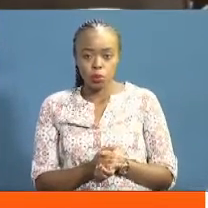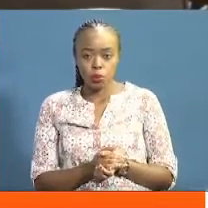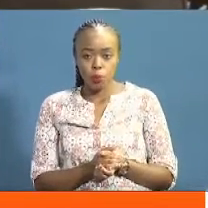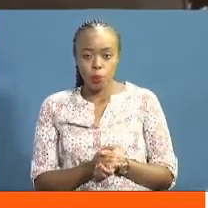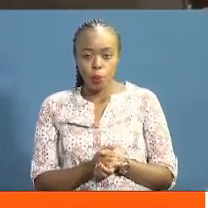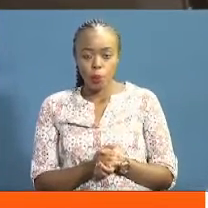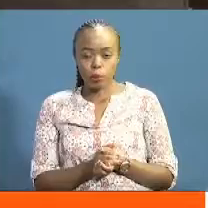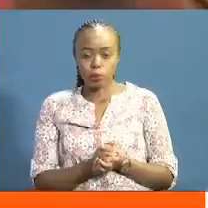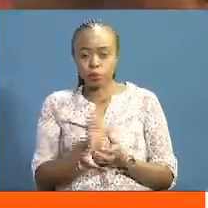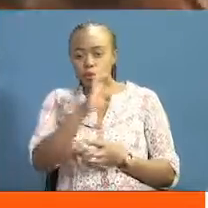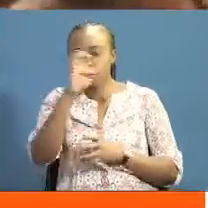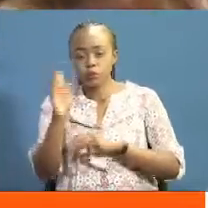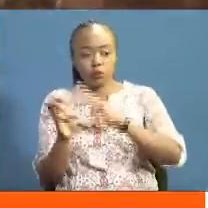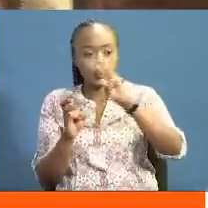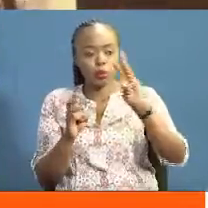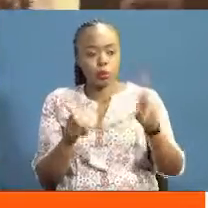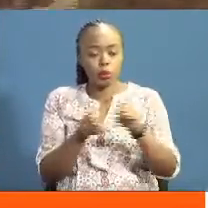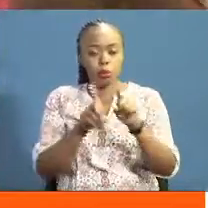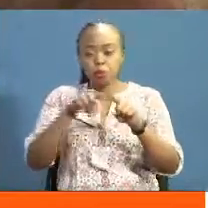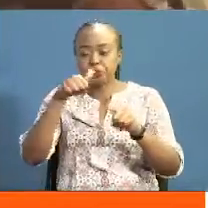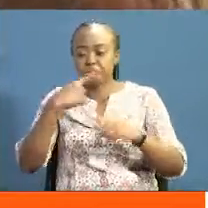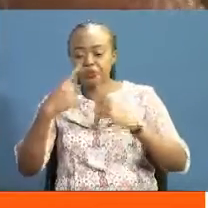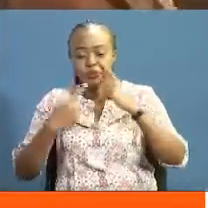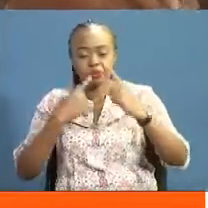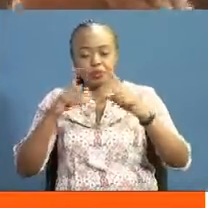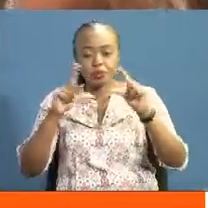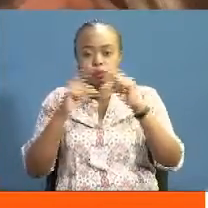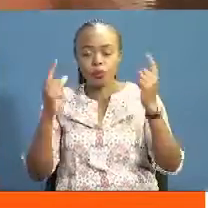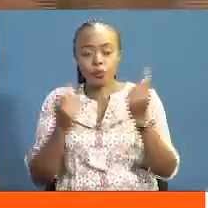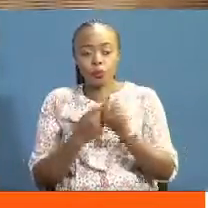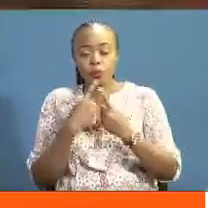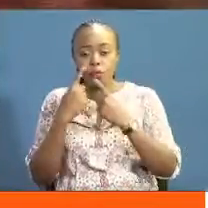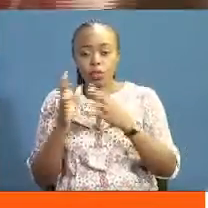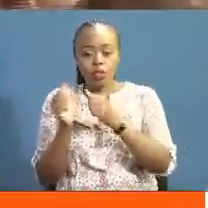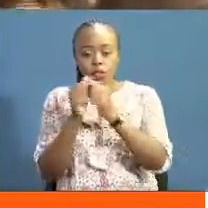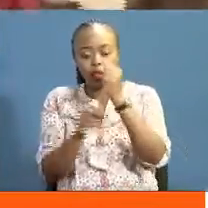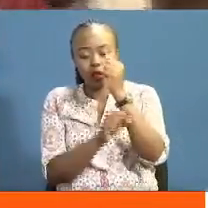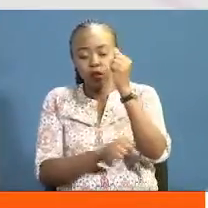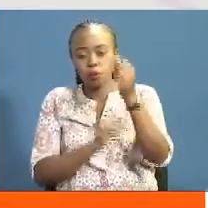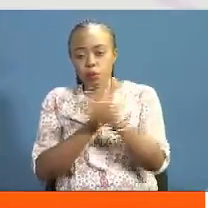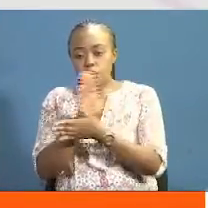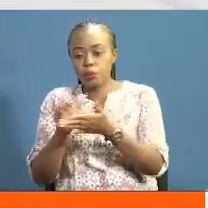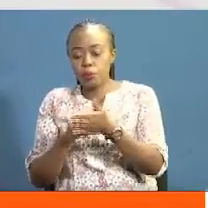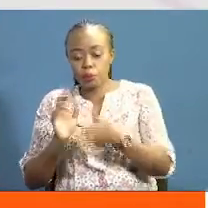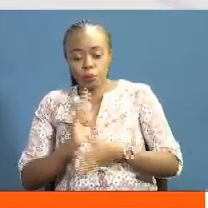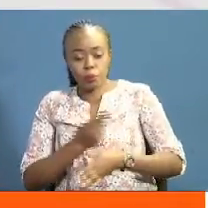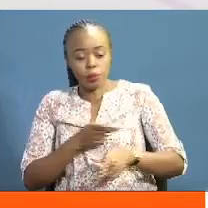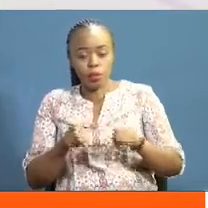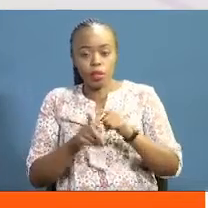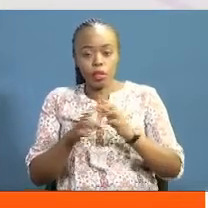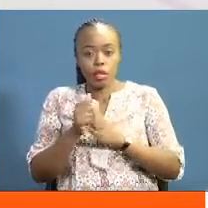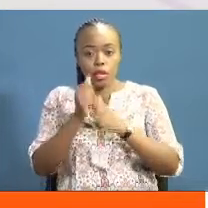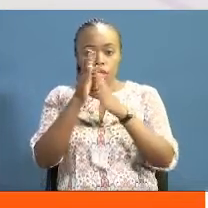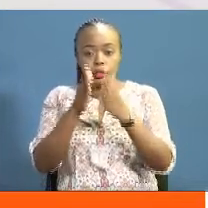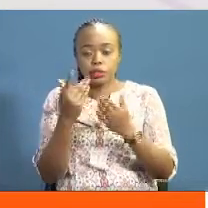Kaskazi ni mashariki mwa Kenya nako chama cha upia kimetajwa kama unganishi eneo hilo Sisi kama viongozi